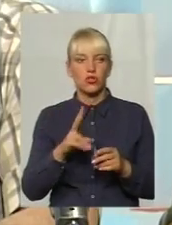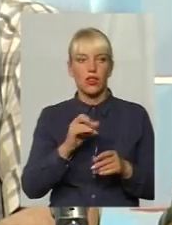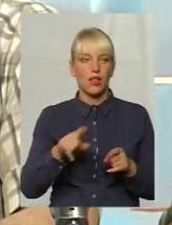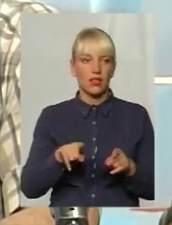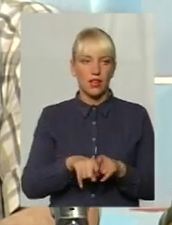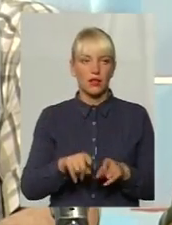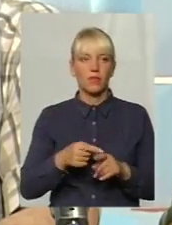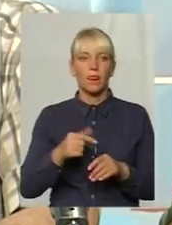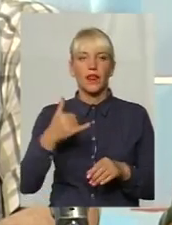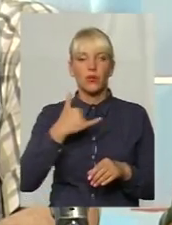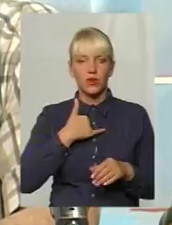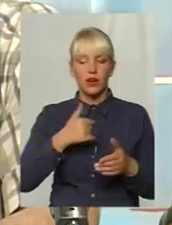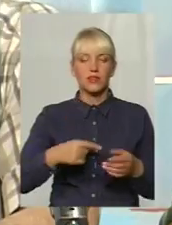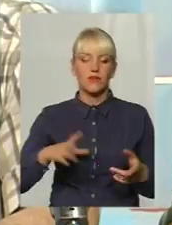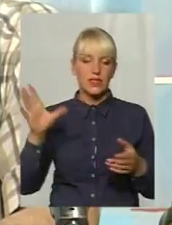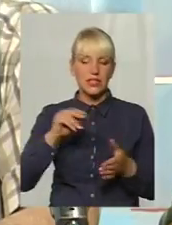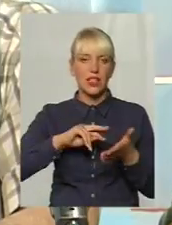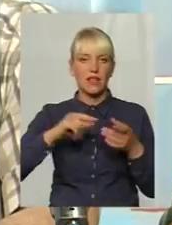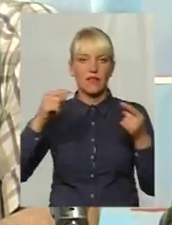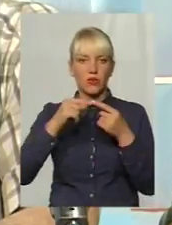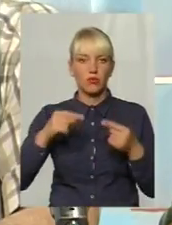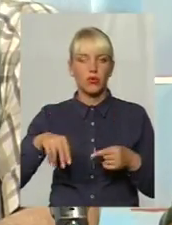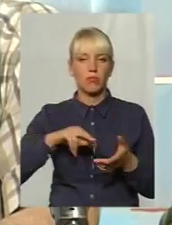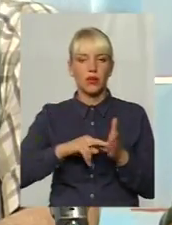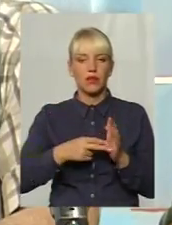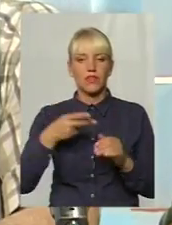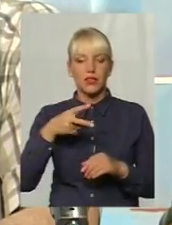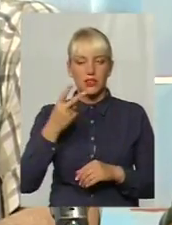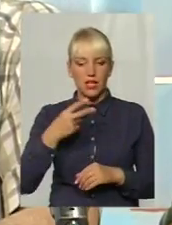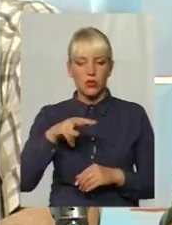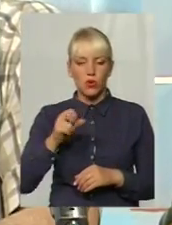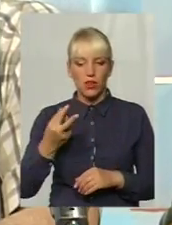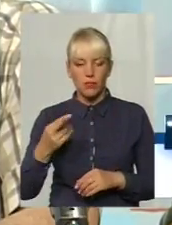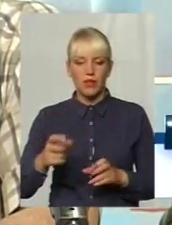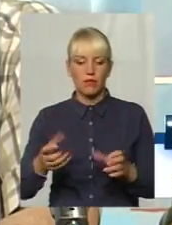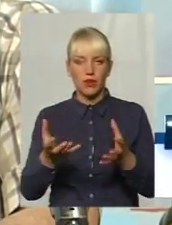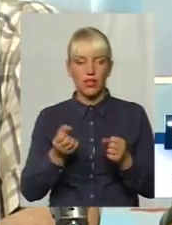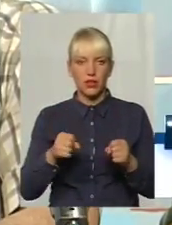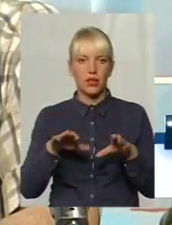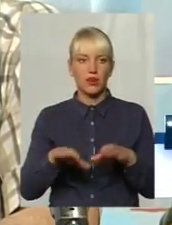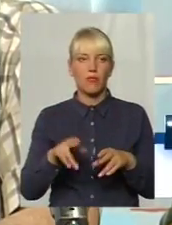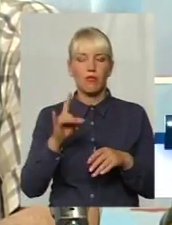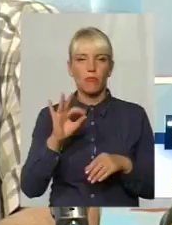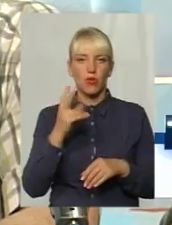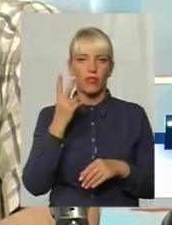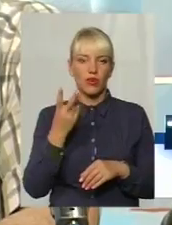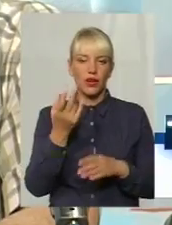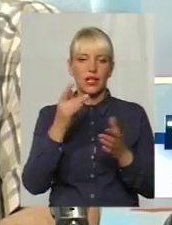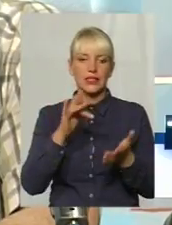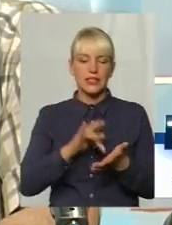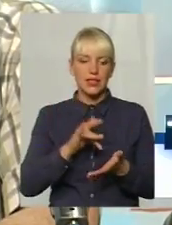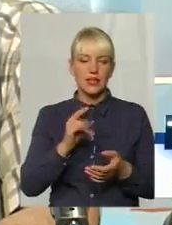відповідно до планів. 20 липня 2016 року прийнято рішення про створення двох центрів первинної медико-санітарної допомоги